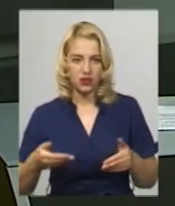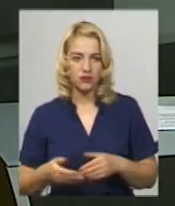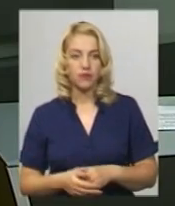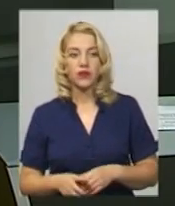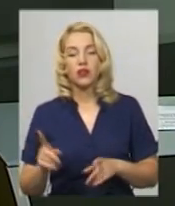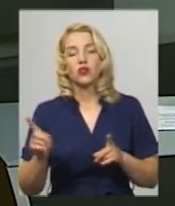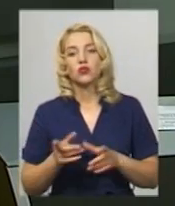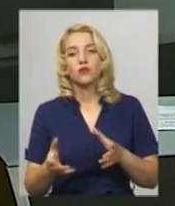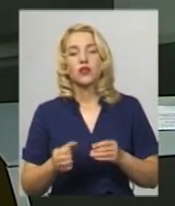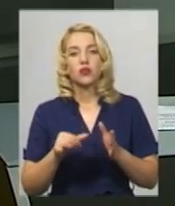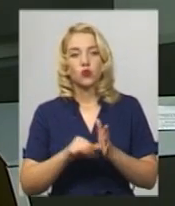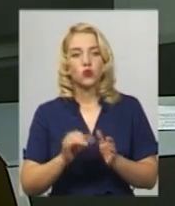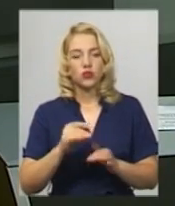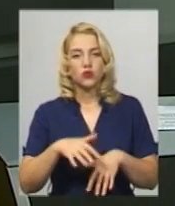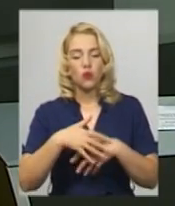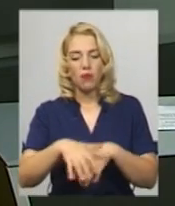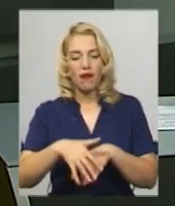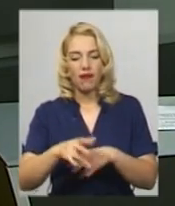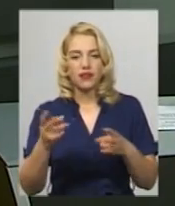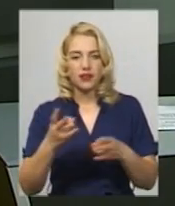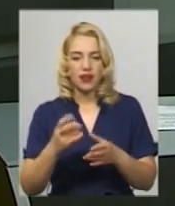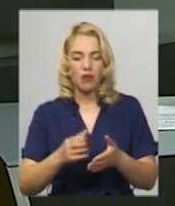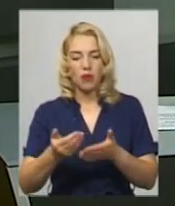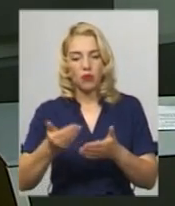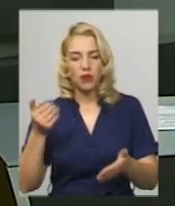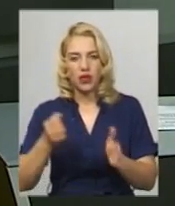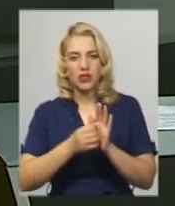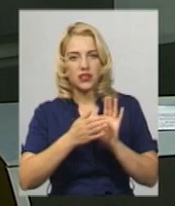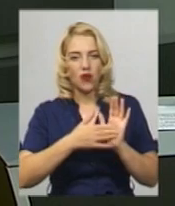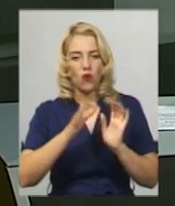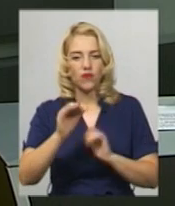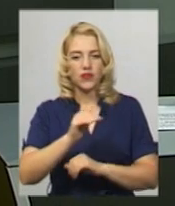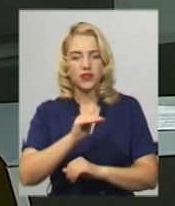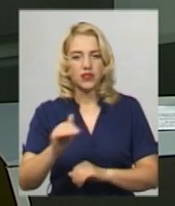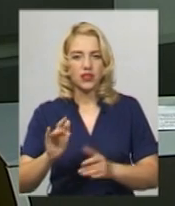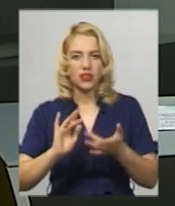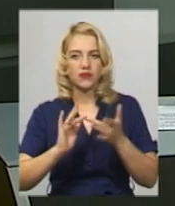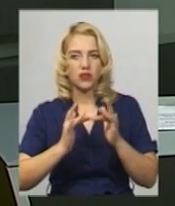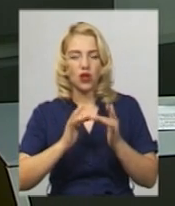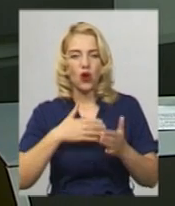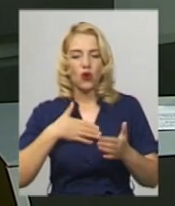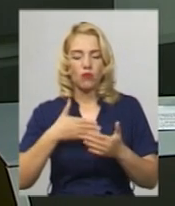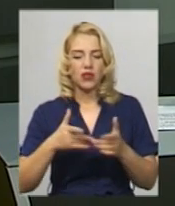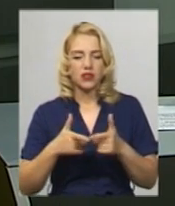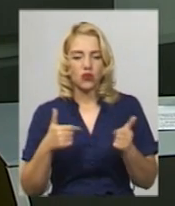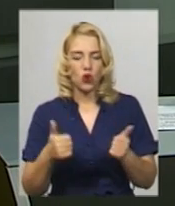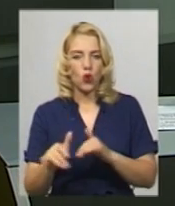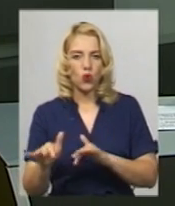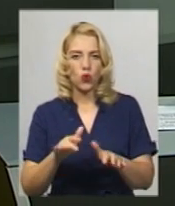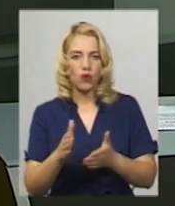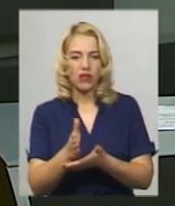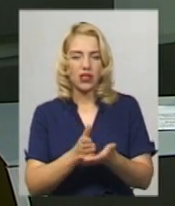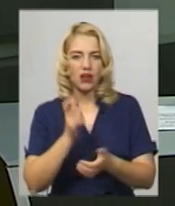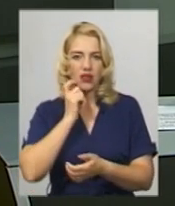Аби взяти участь у параді, потрібно пройти попередню реєстрацію на офіційній сторінці громадської організації «Рух ветеранів України» у